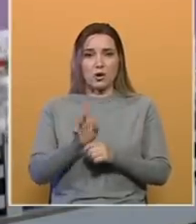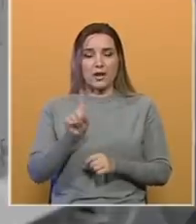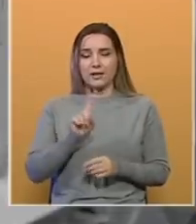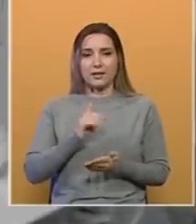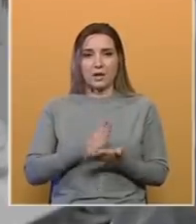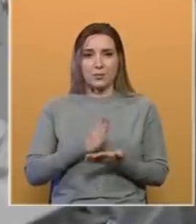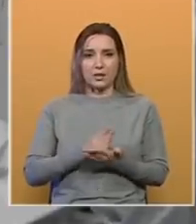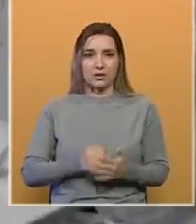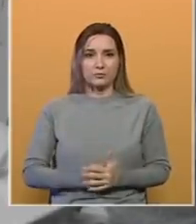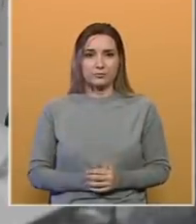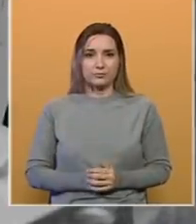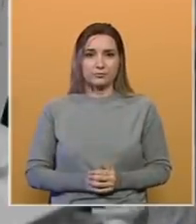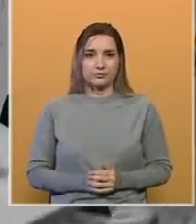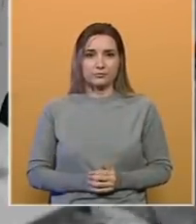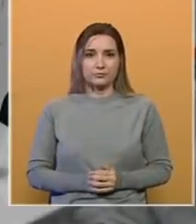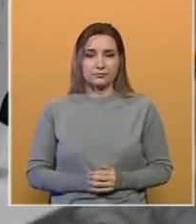koronavirusa nije bilo.